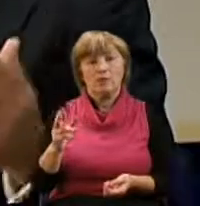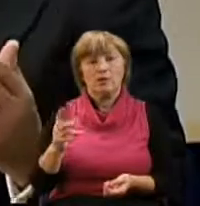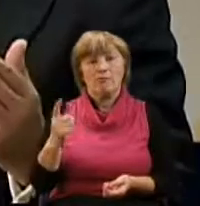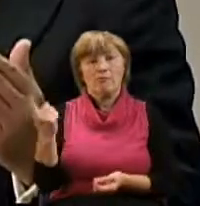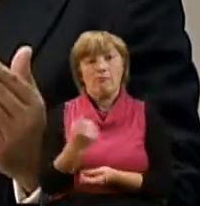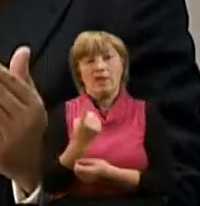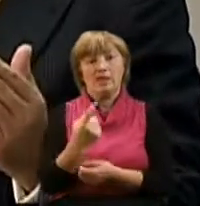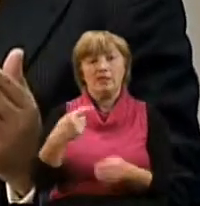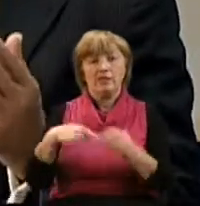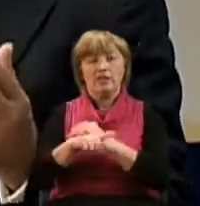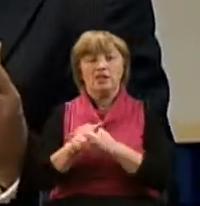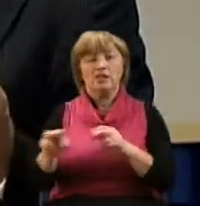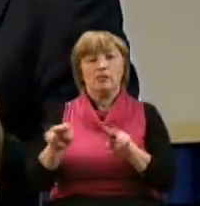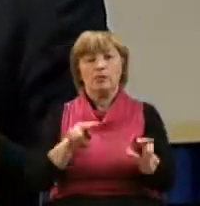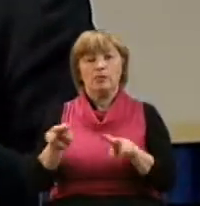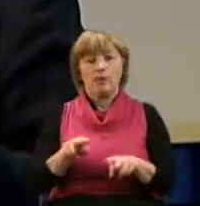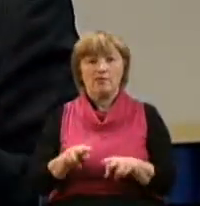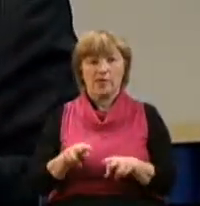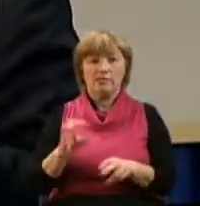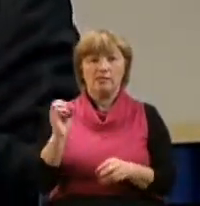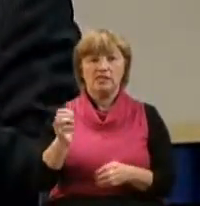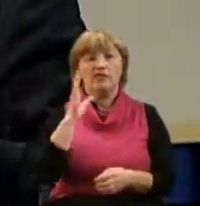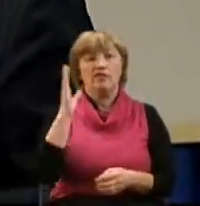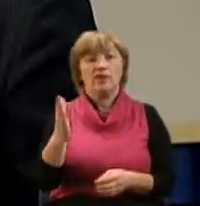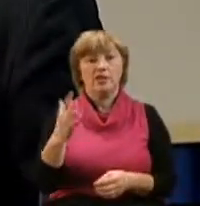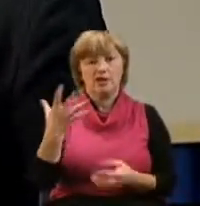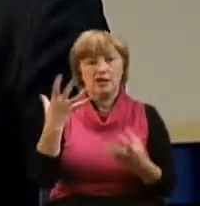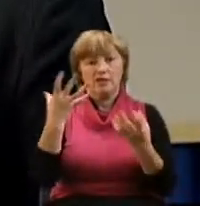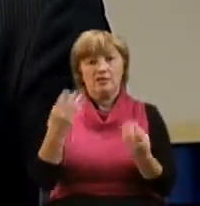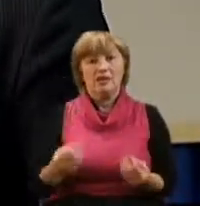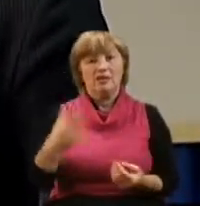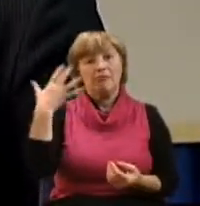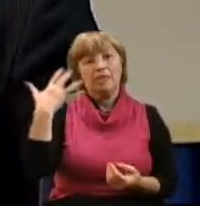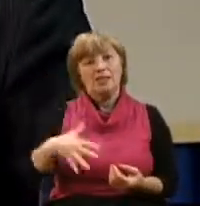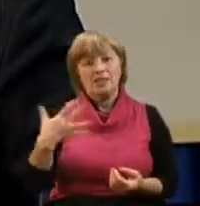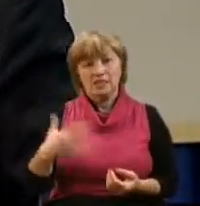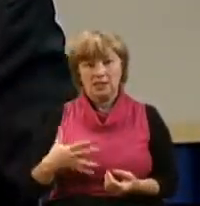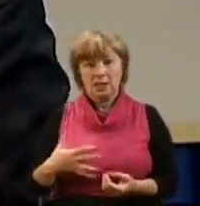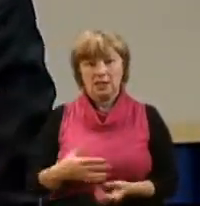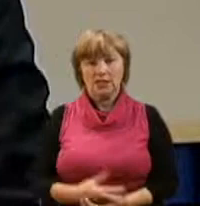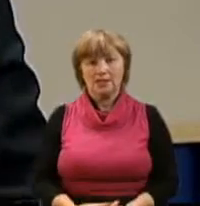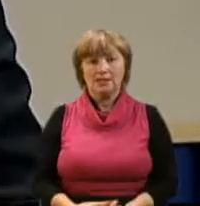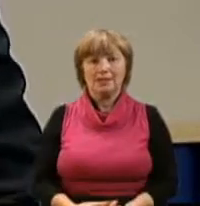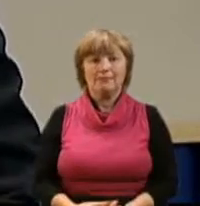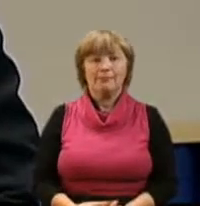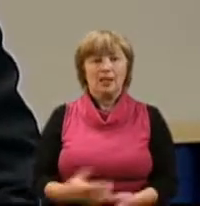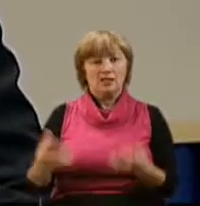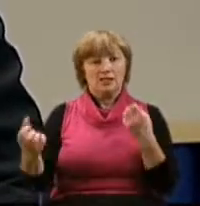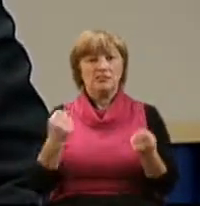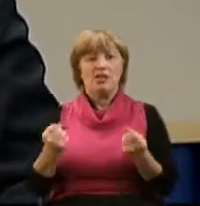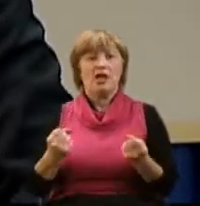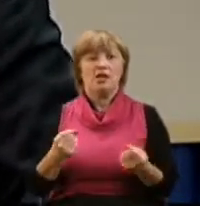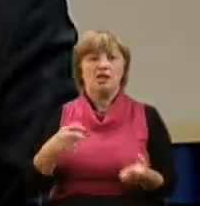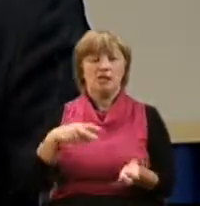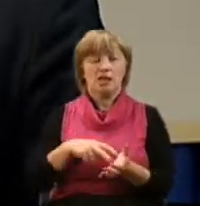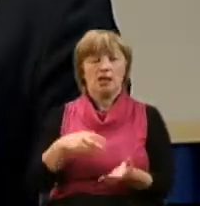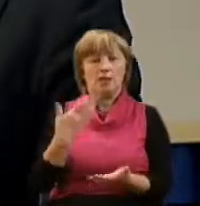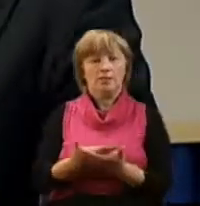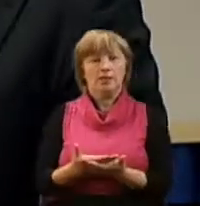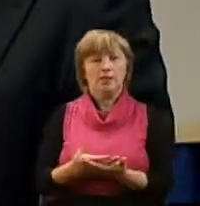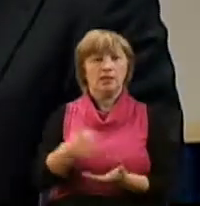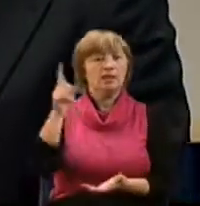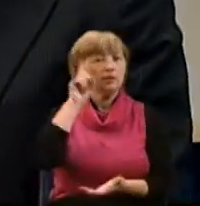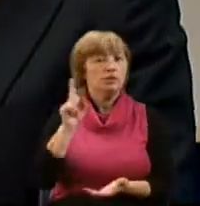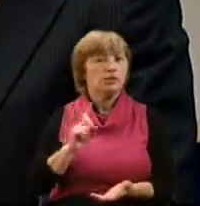первый начал проповедовать Евангелие в День Пятидесятницы, тот, который смело стоял перед иудеями,